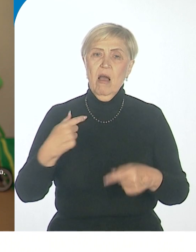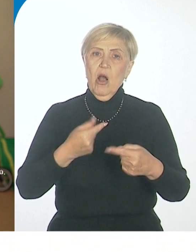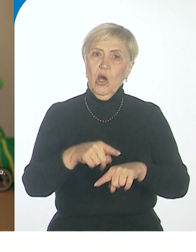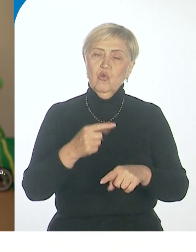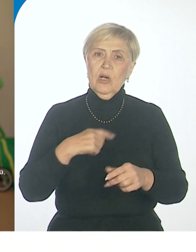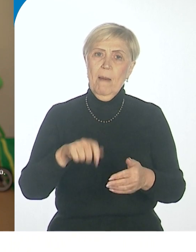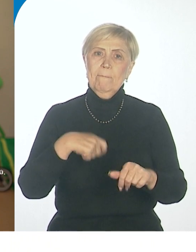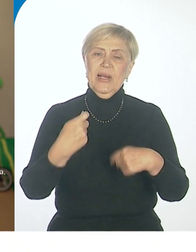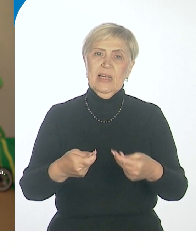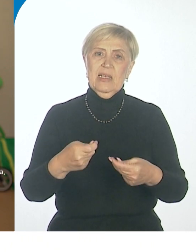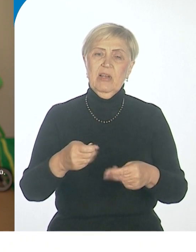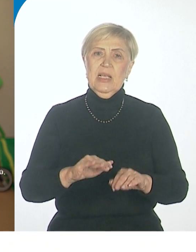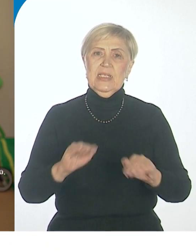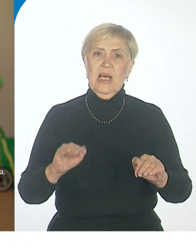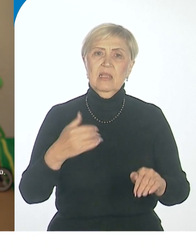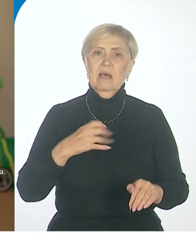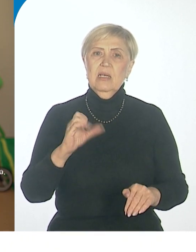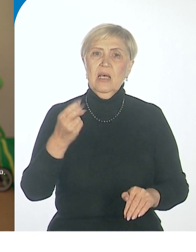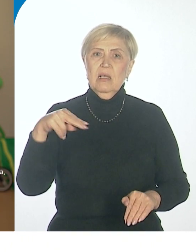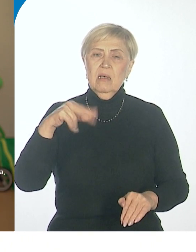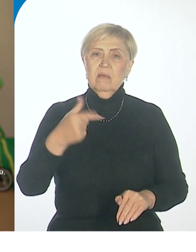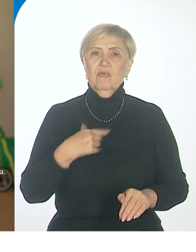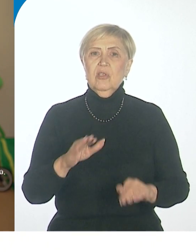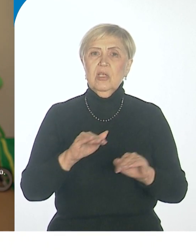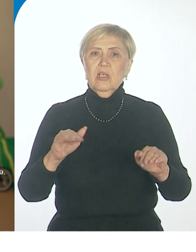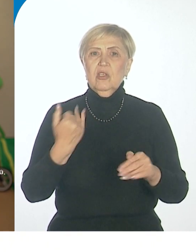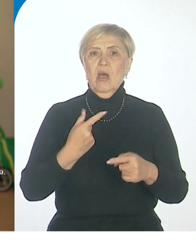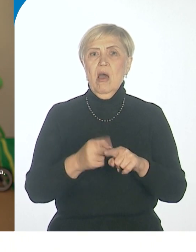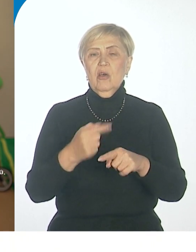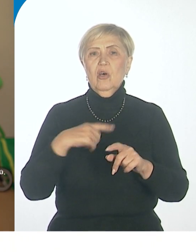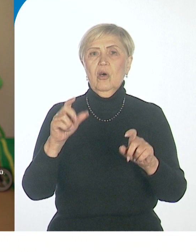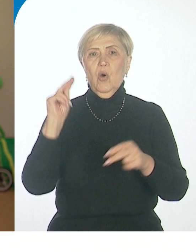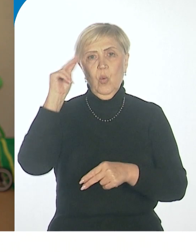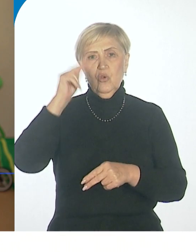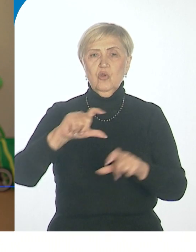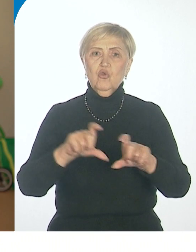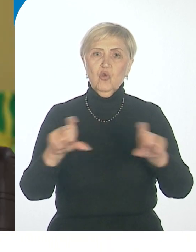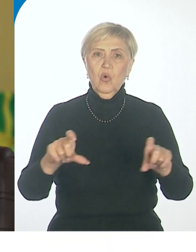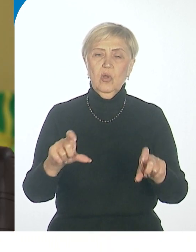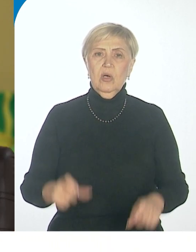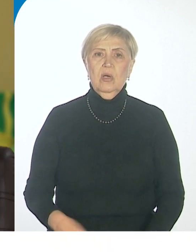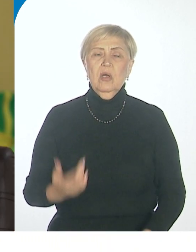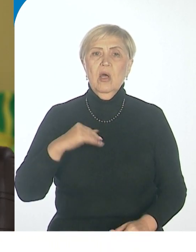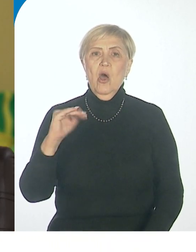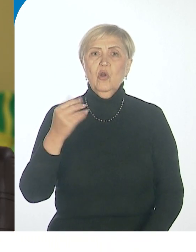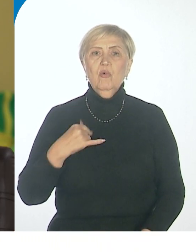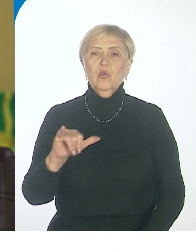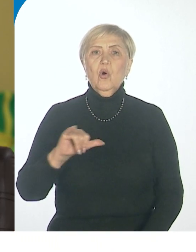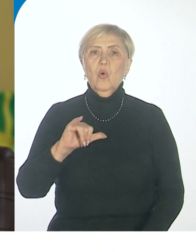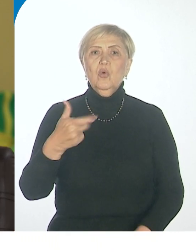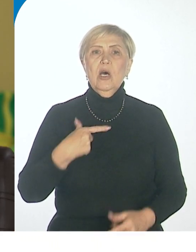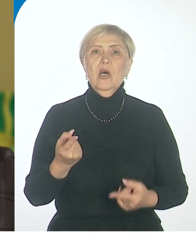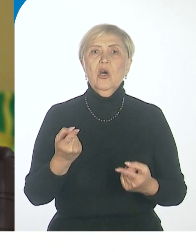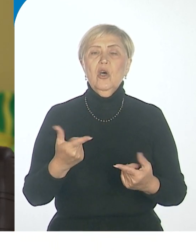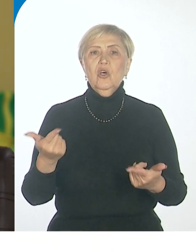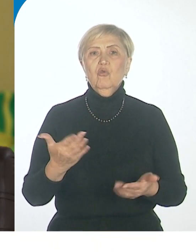услуги. Это сады, это школы. И дальше трудоустройство. Ребенок вырос, куда его, чем занять